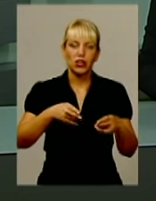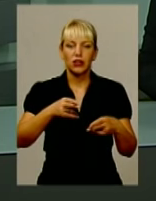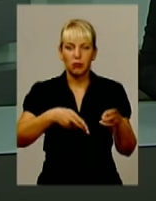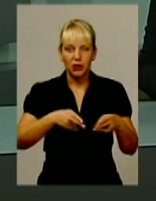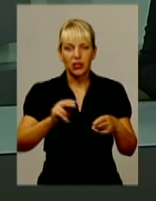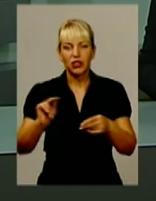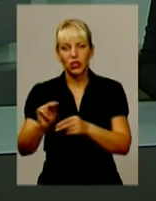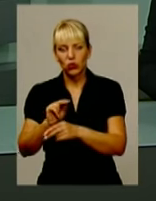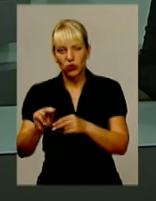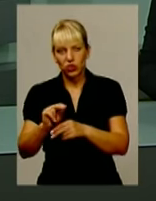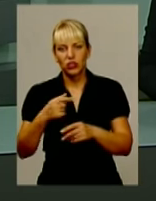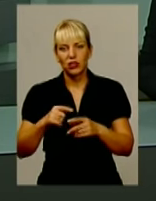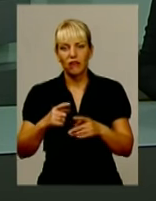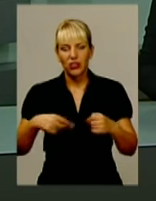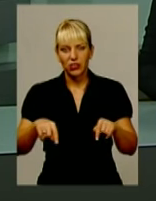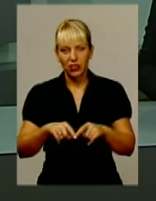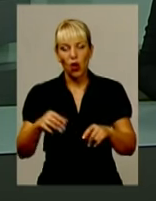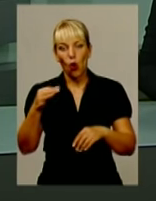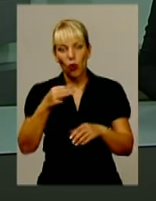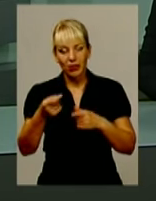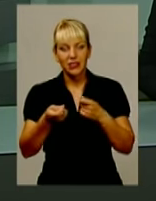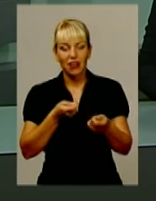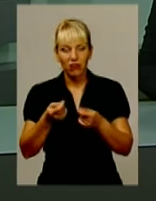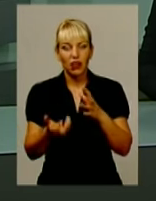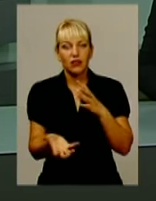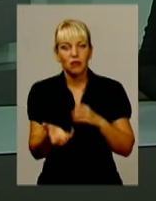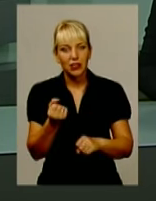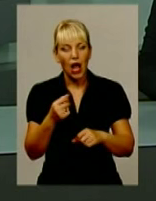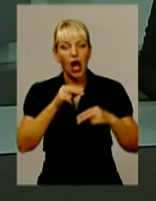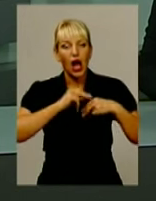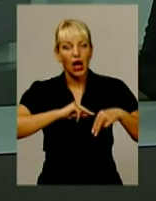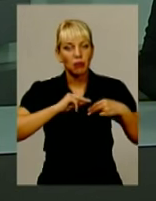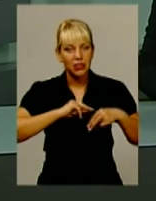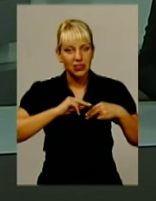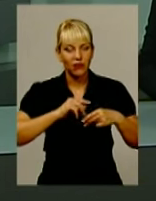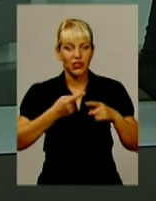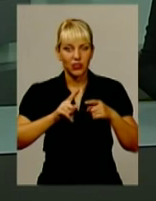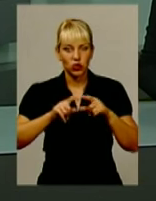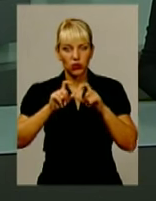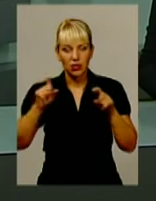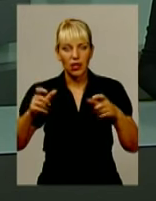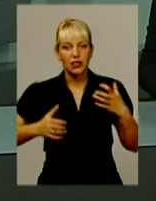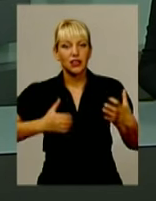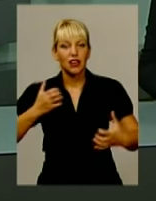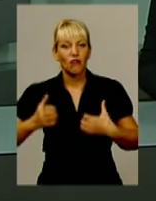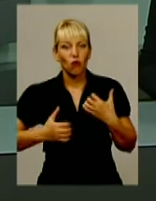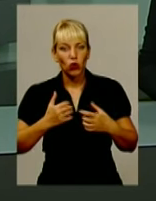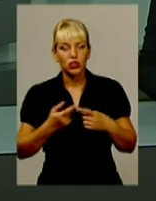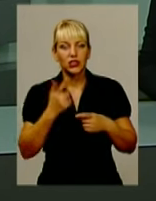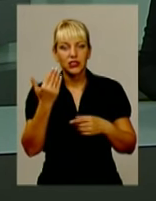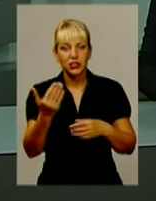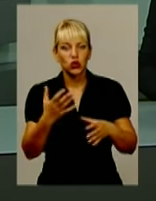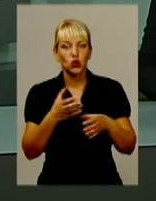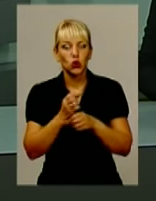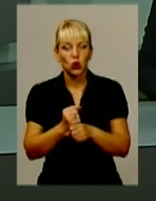Обласна влада цю ідею підтримує, а от працівники диспансеру стривожилися можливим їх скороченням внаслідок реорганізації і навіть